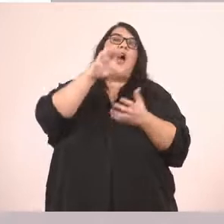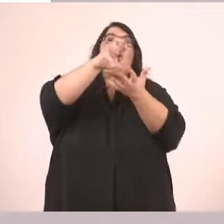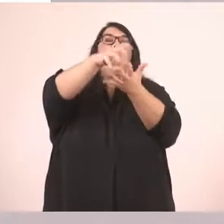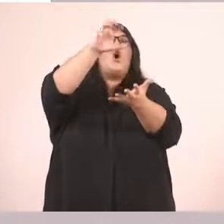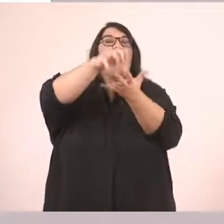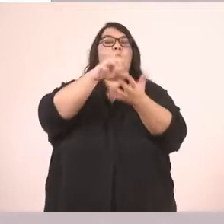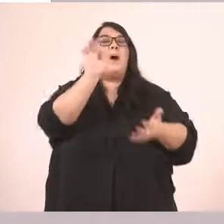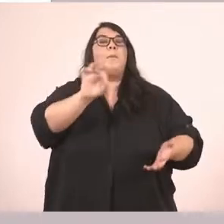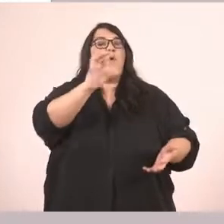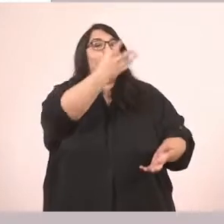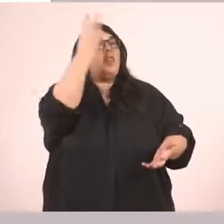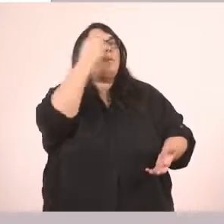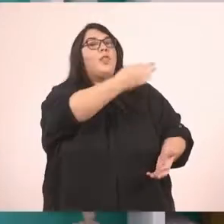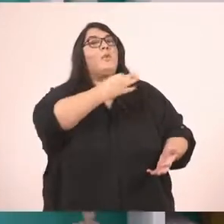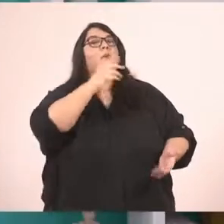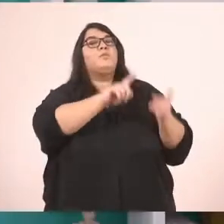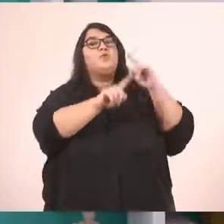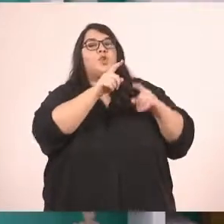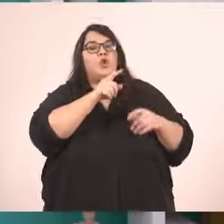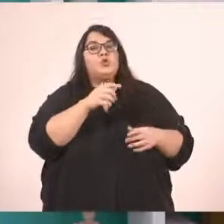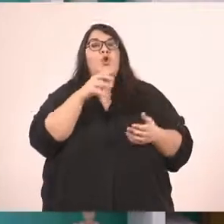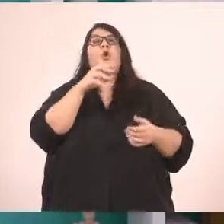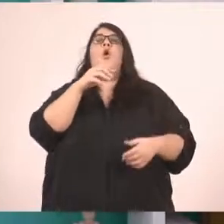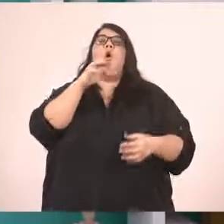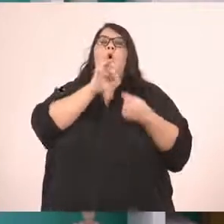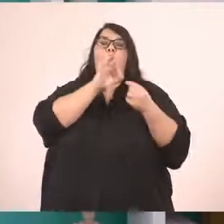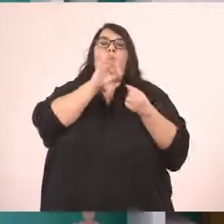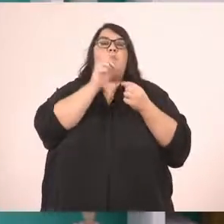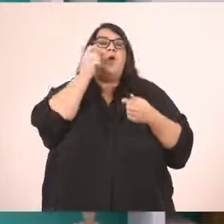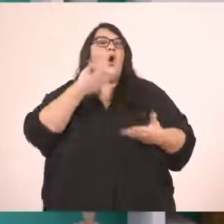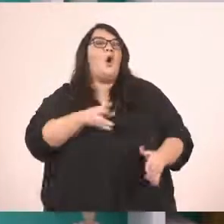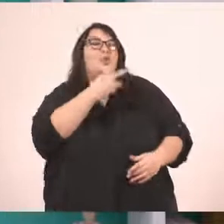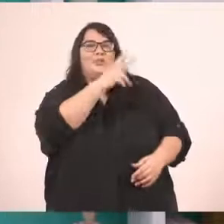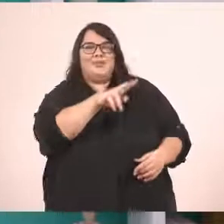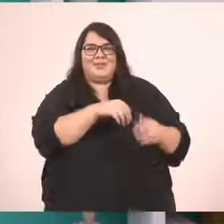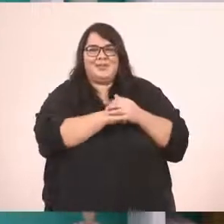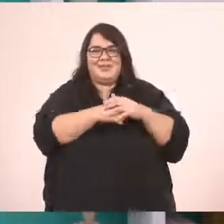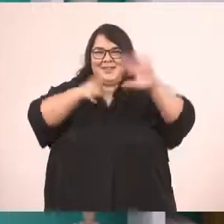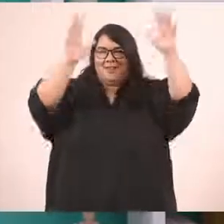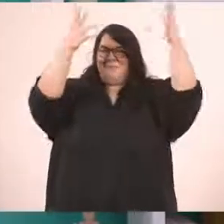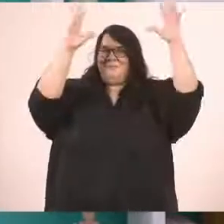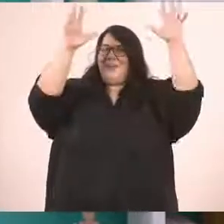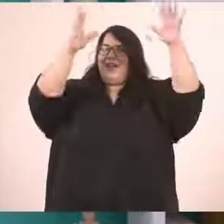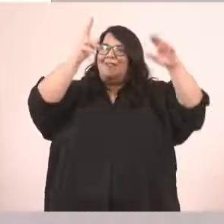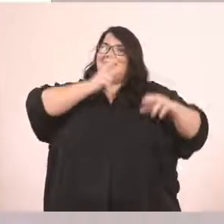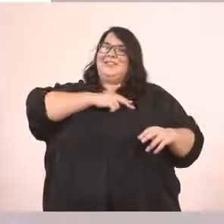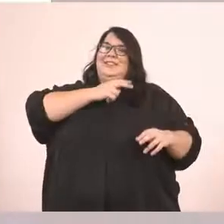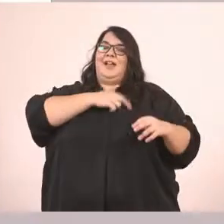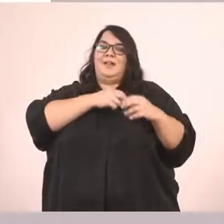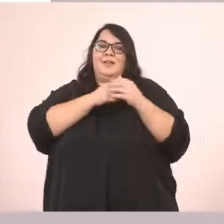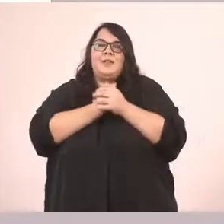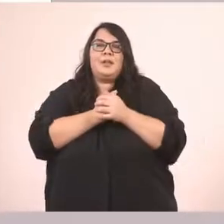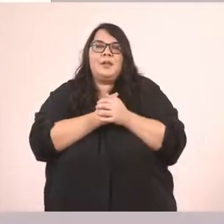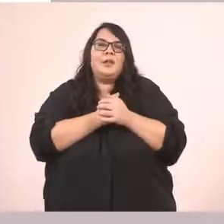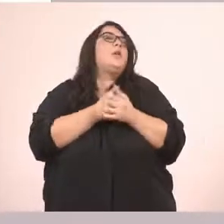να ρωτήσουν το γιο του Ρουμπί. Ολοκληρωμένες απαντήσεις. Μπράβο, παιδιά! Πάρα πολύ ωραία! Και να σας ρωτήσω πώς θα